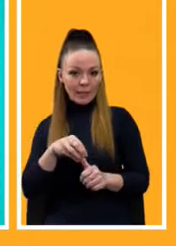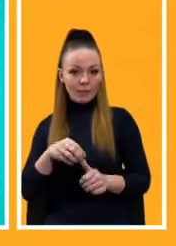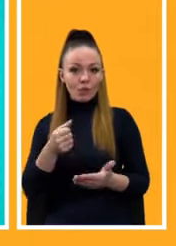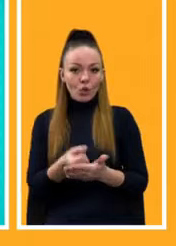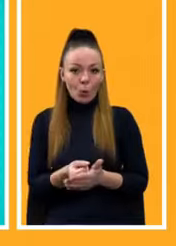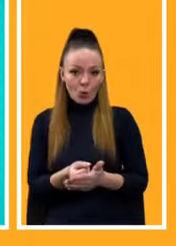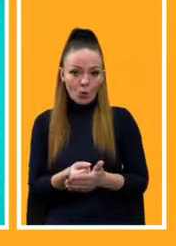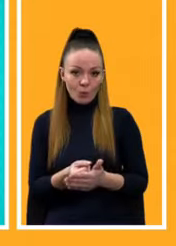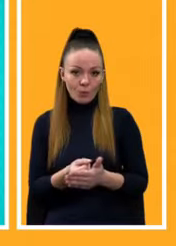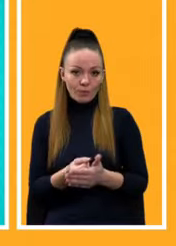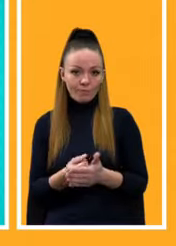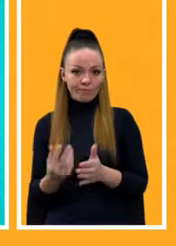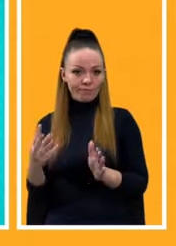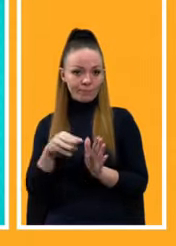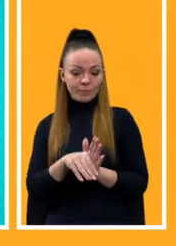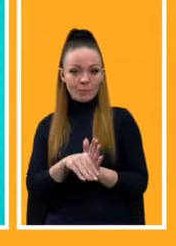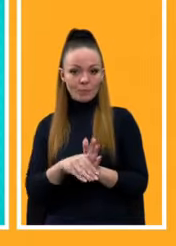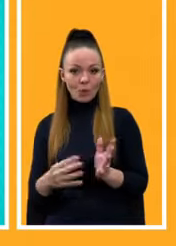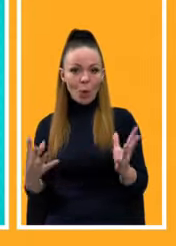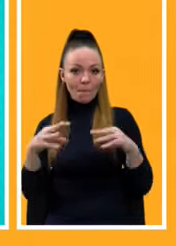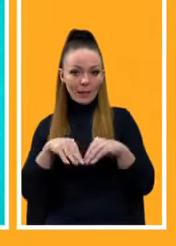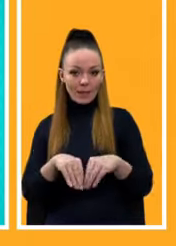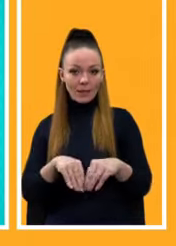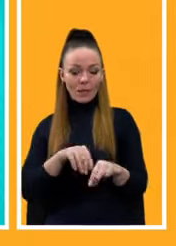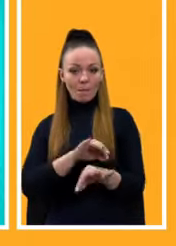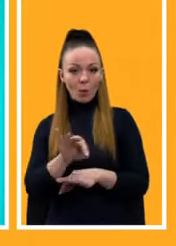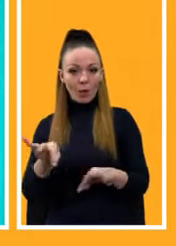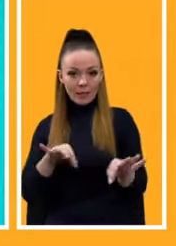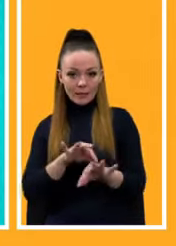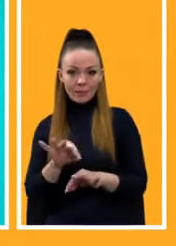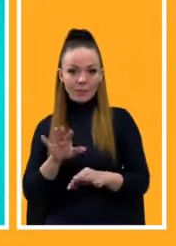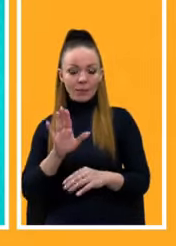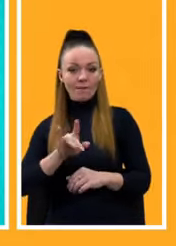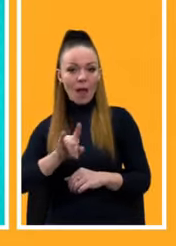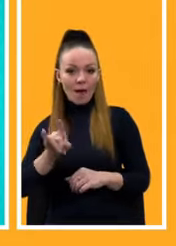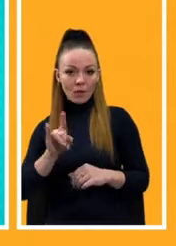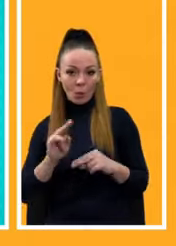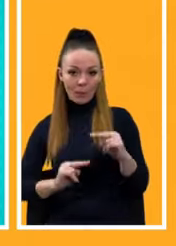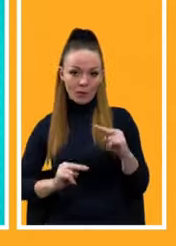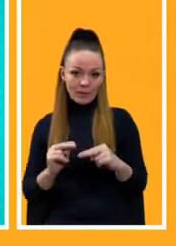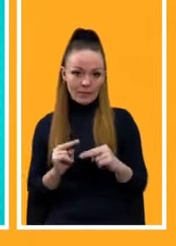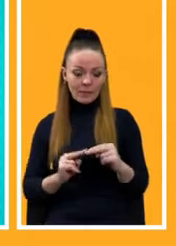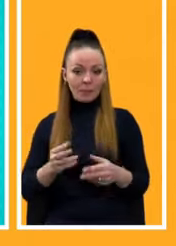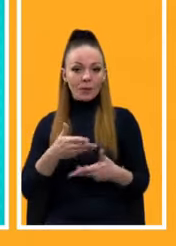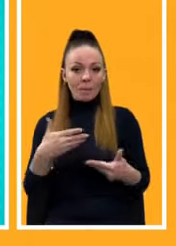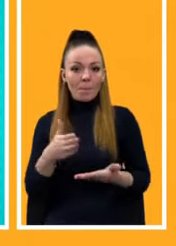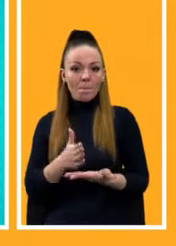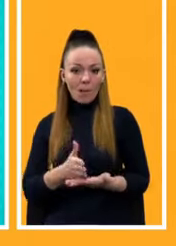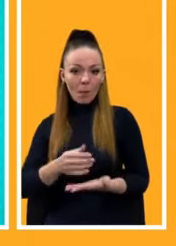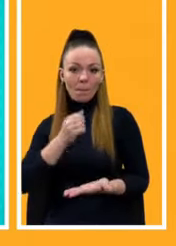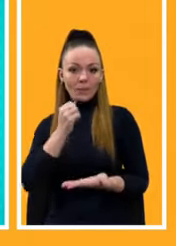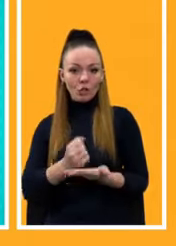об'єднаних проєктів в авіабудівництві. Ми маємо підтвердження